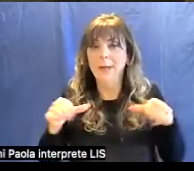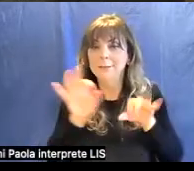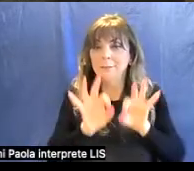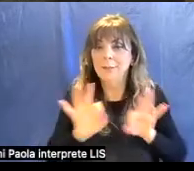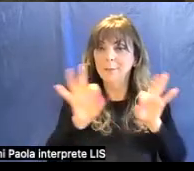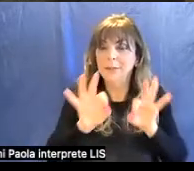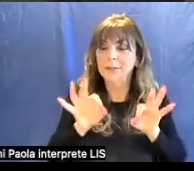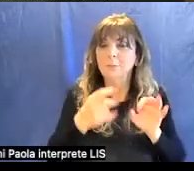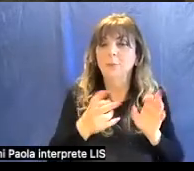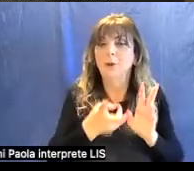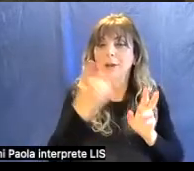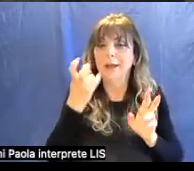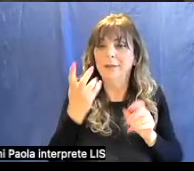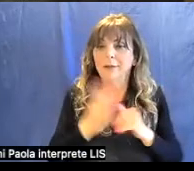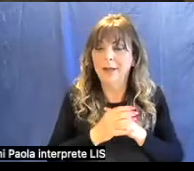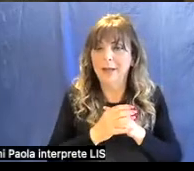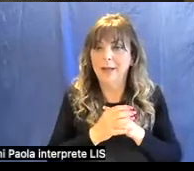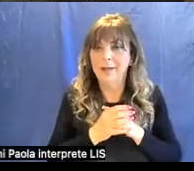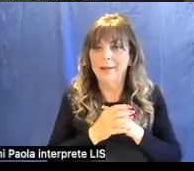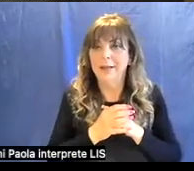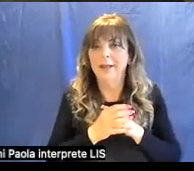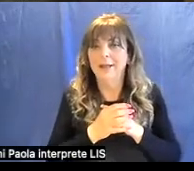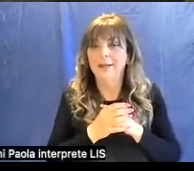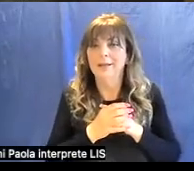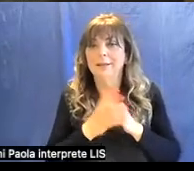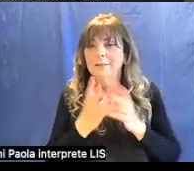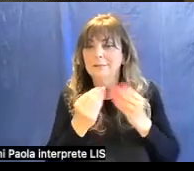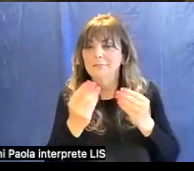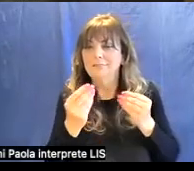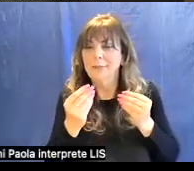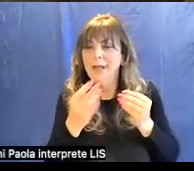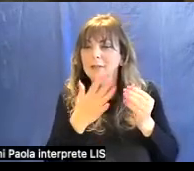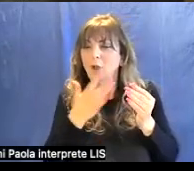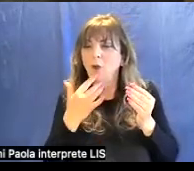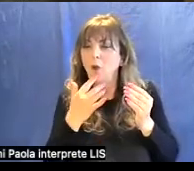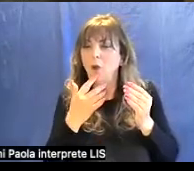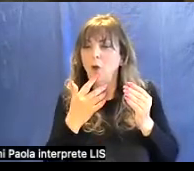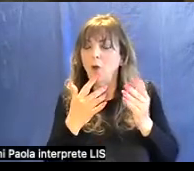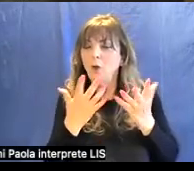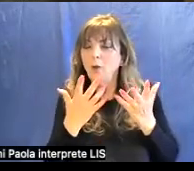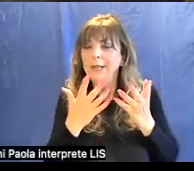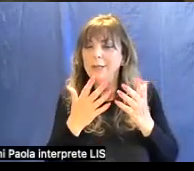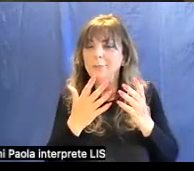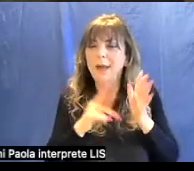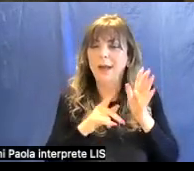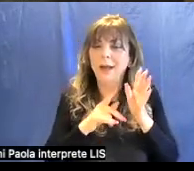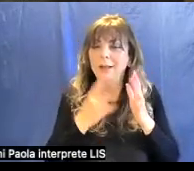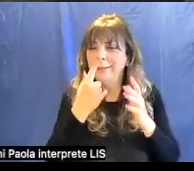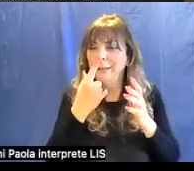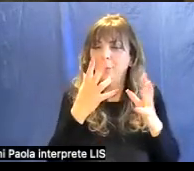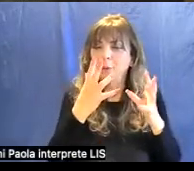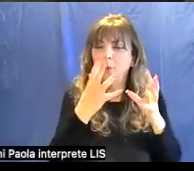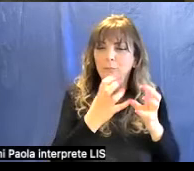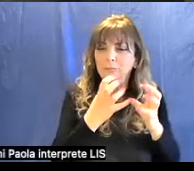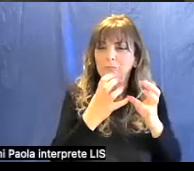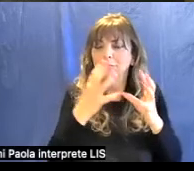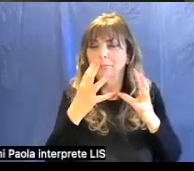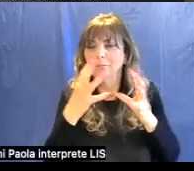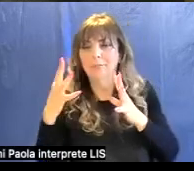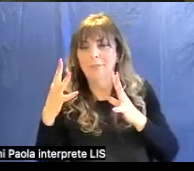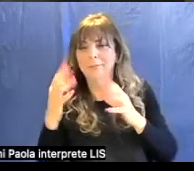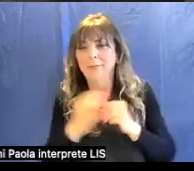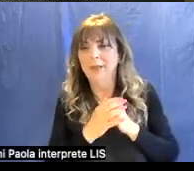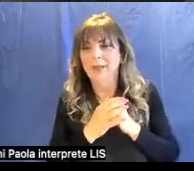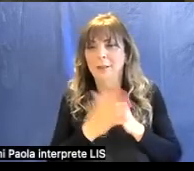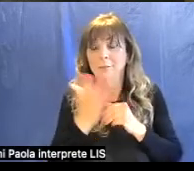potevano ricavare varie gradazioni di questo colore che era un blu tendente